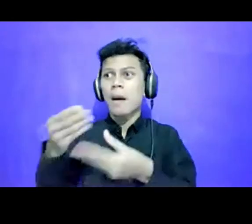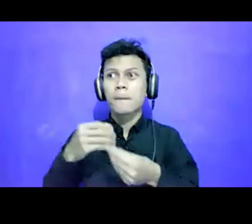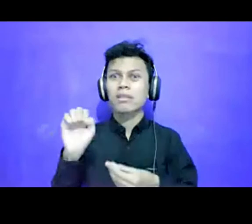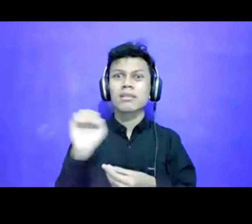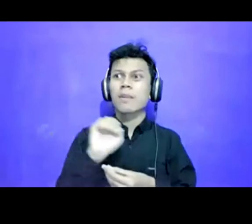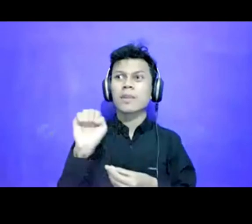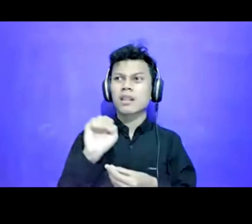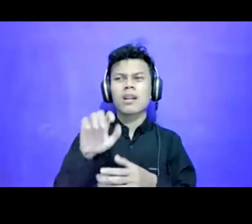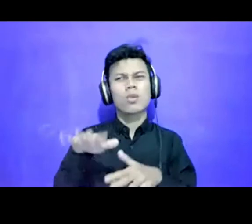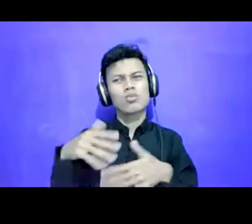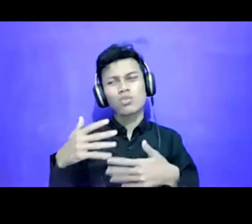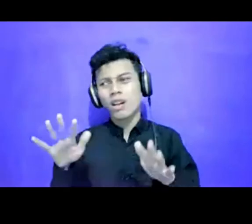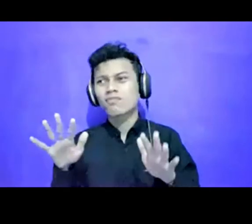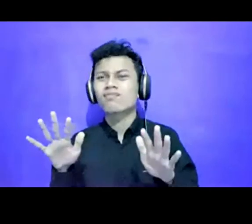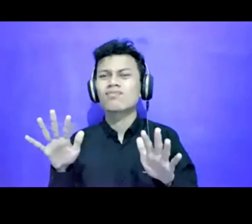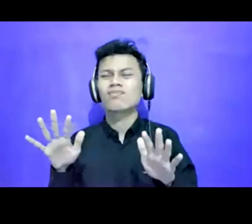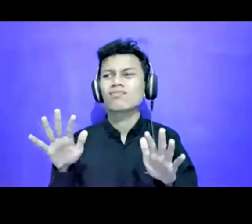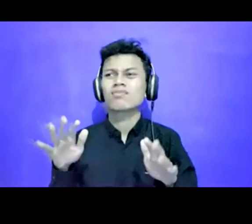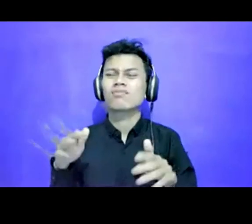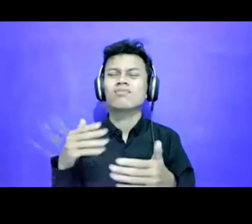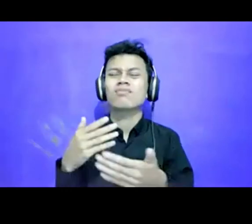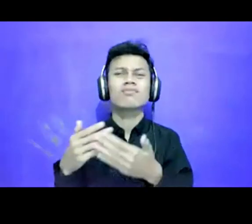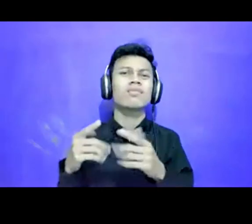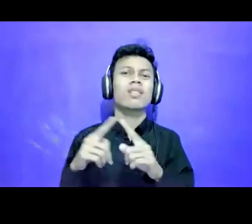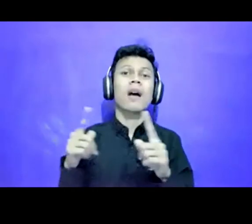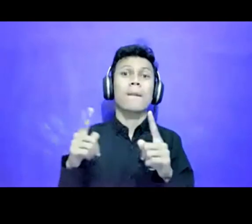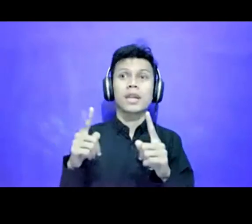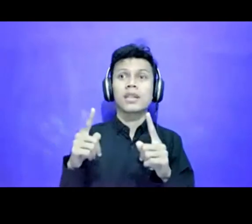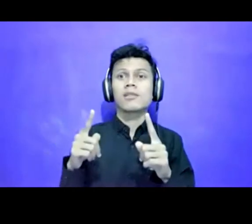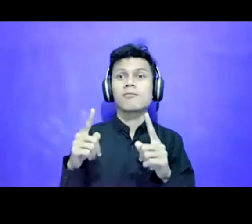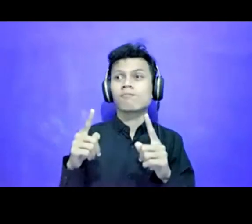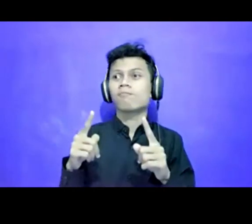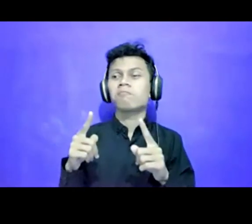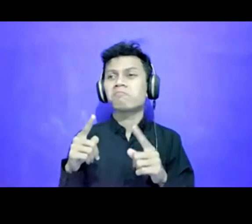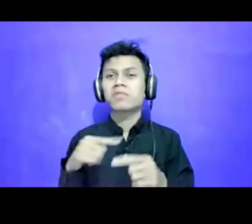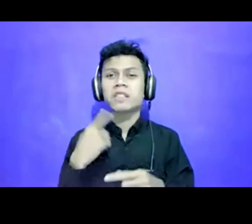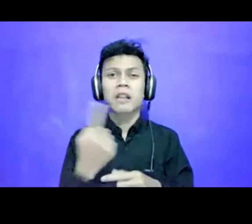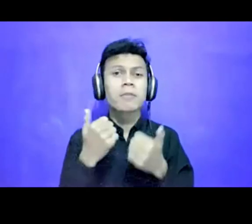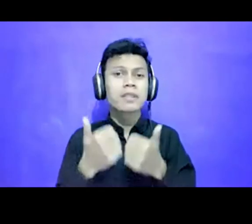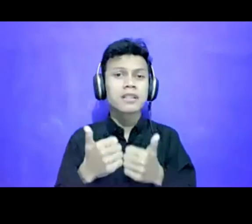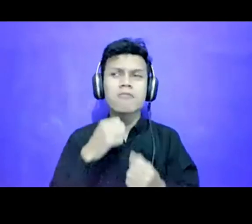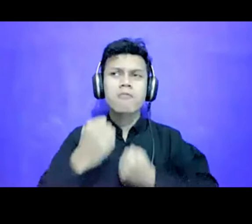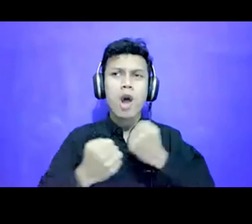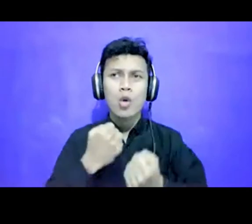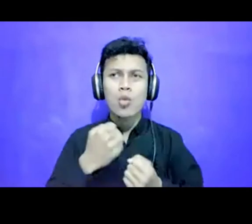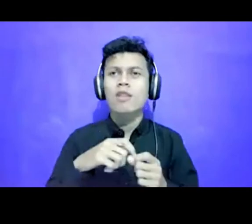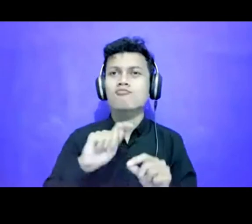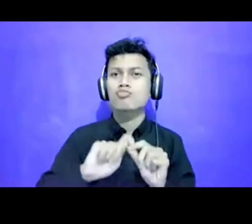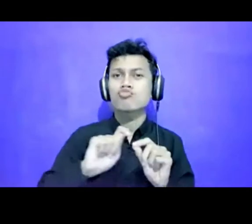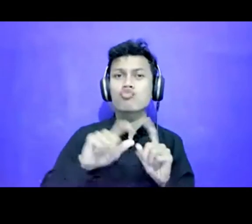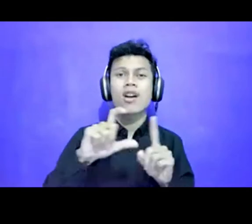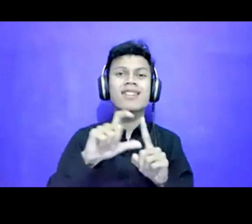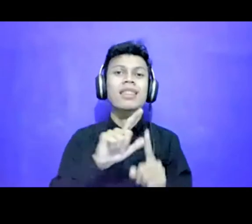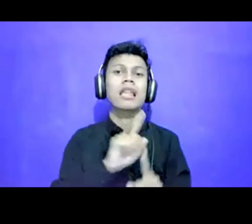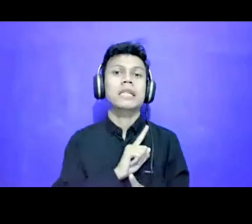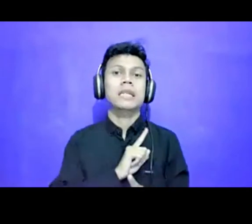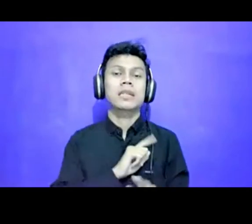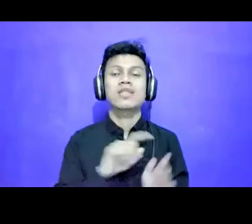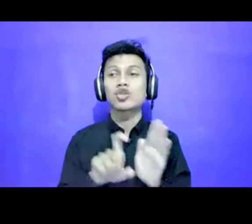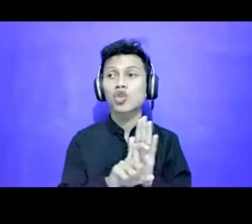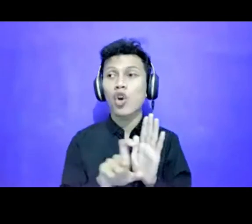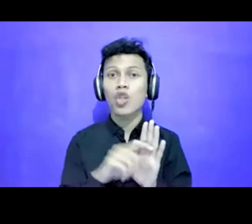tapi yang bisa kita lakukan adalah membuat data sendiri gitu misalnya gini yang tadi yang aku share dari